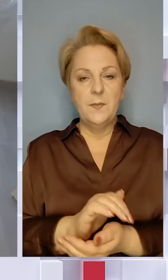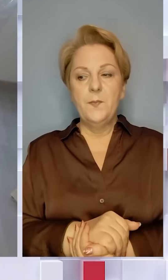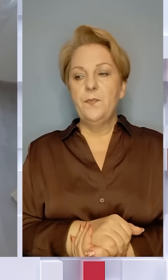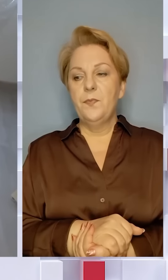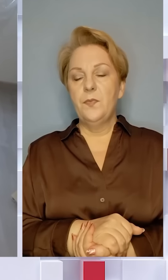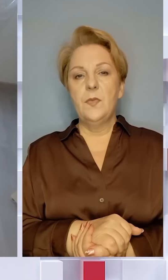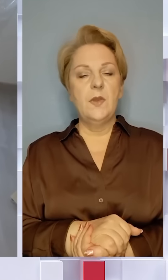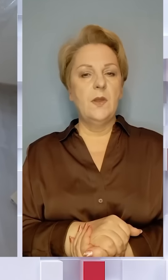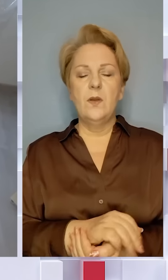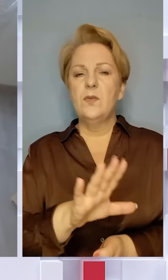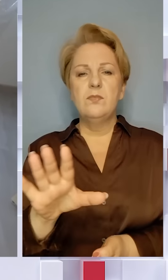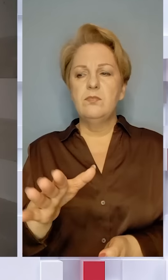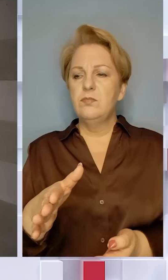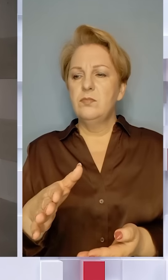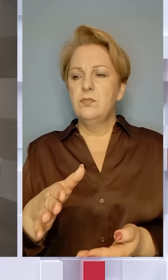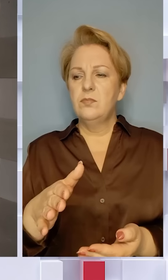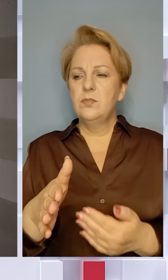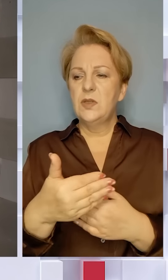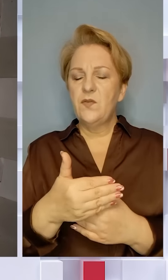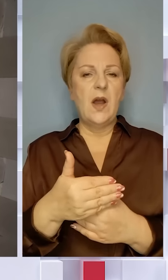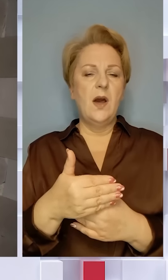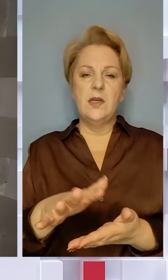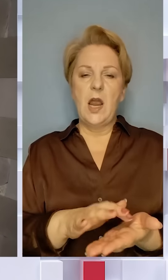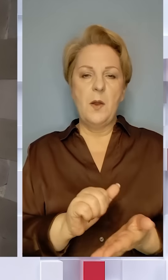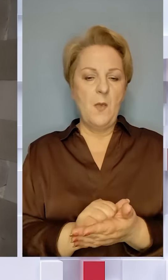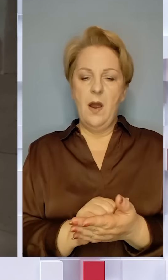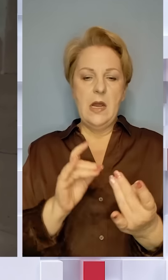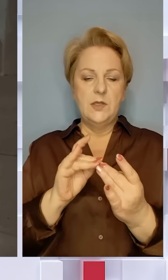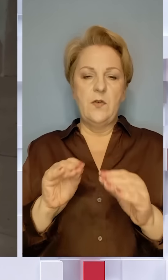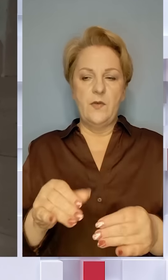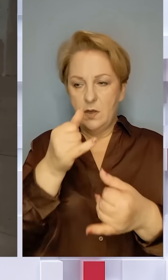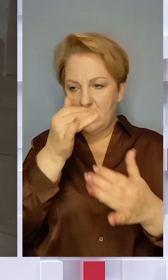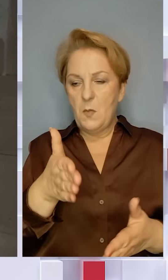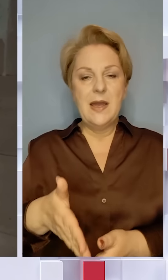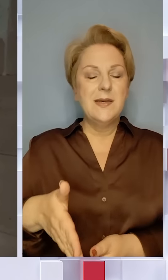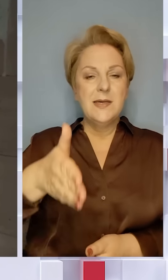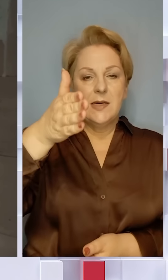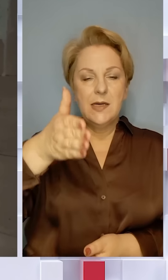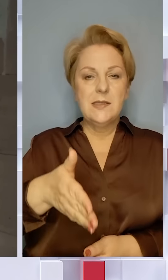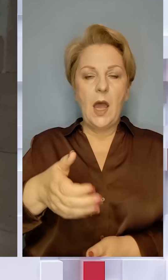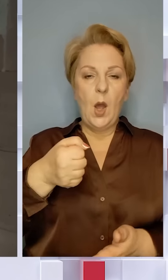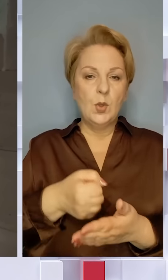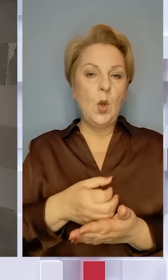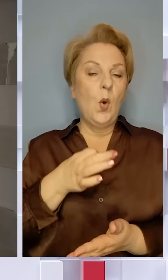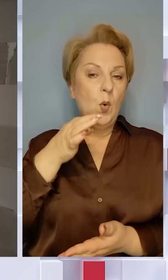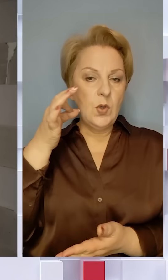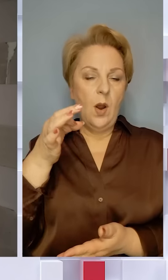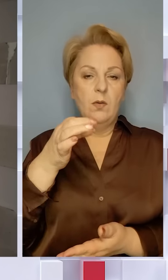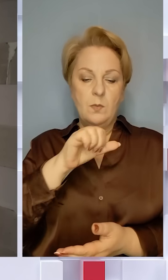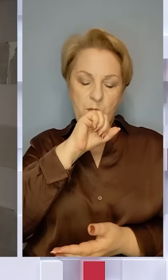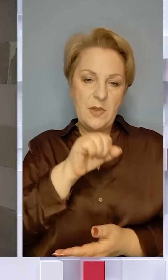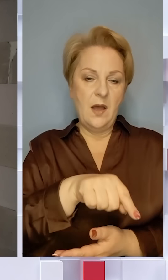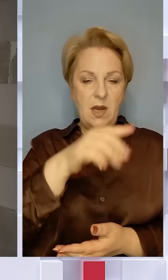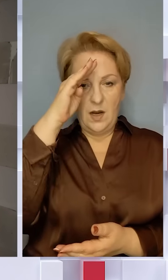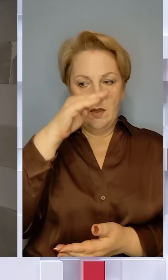Меблі пошкоджені, ліжко не можна встановити. Стіну до таранку, благодаря хлопцям,